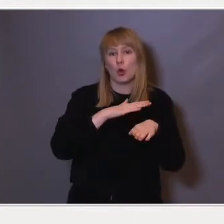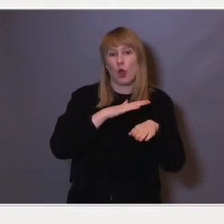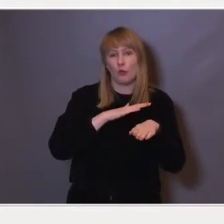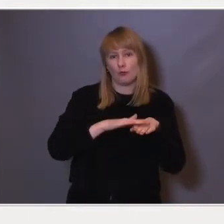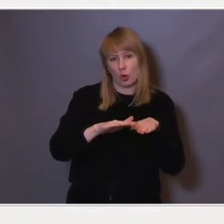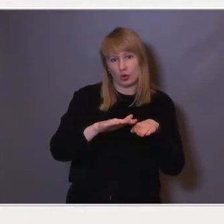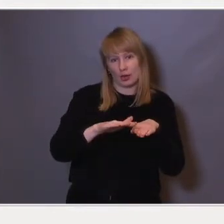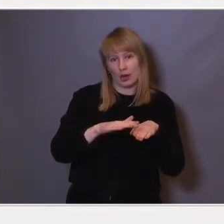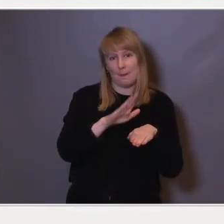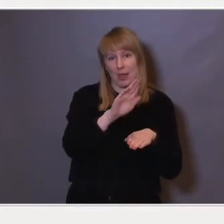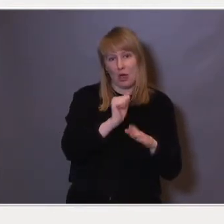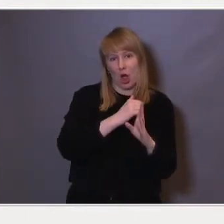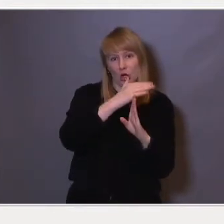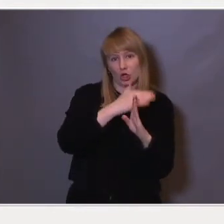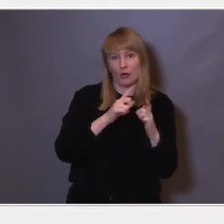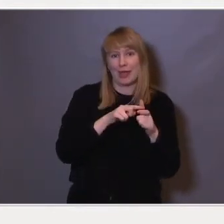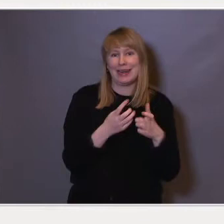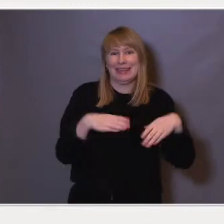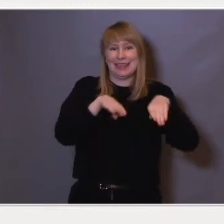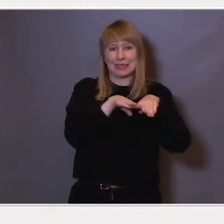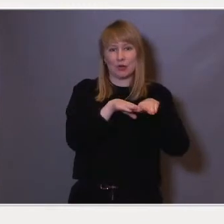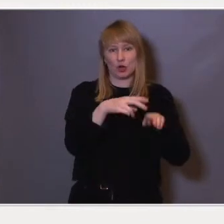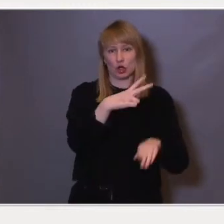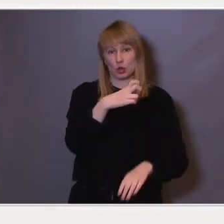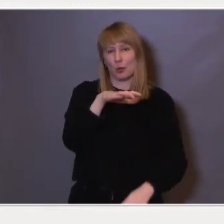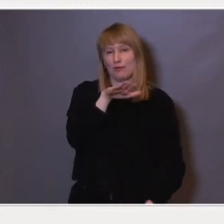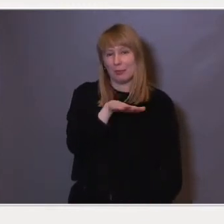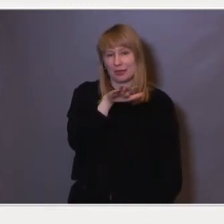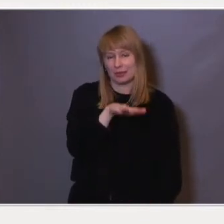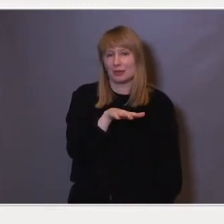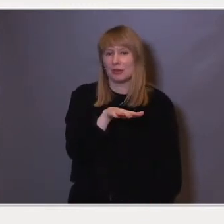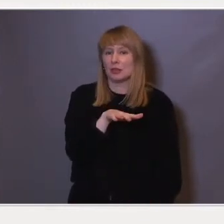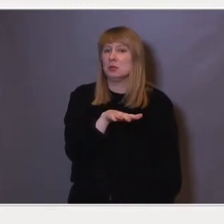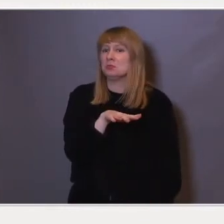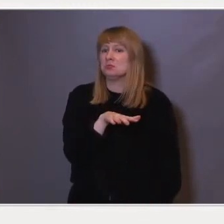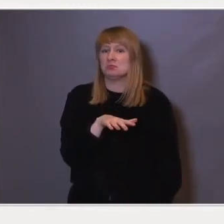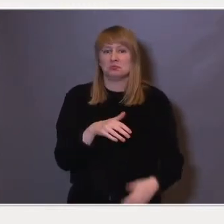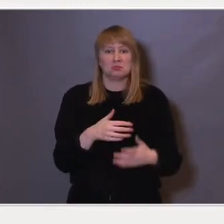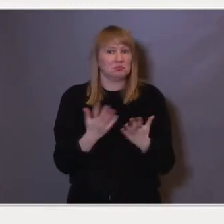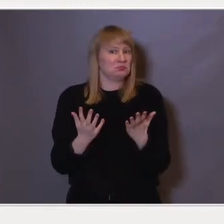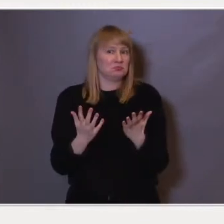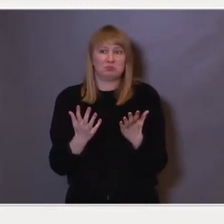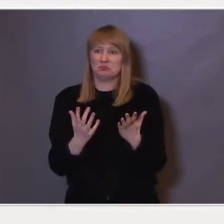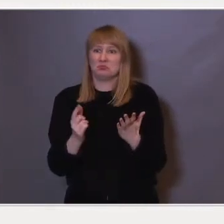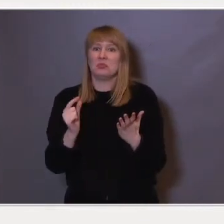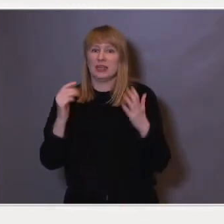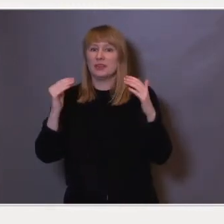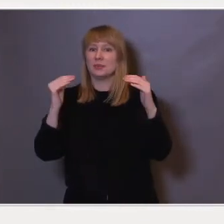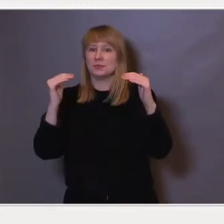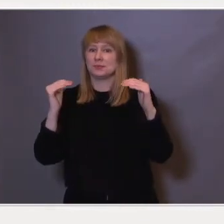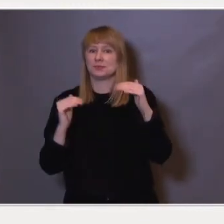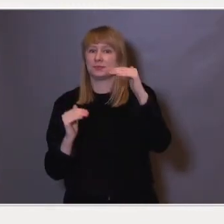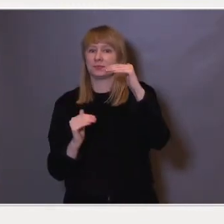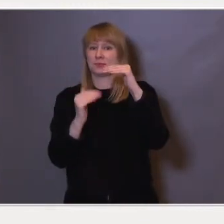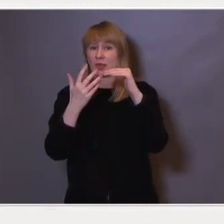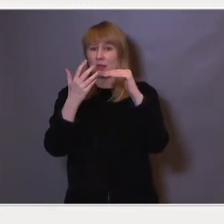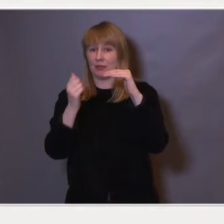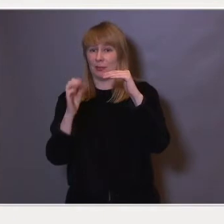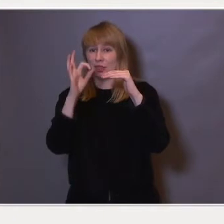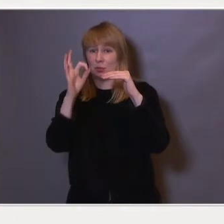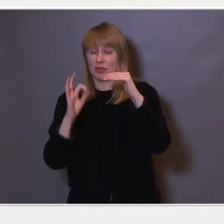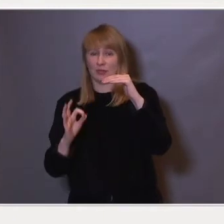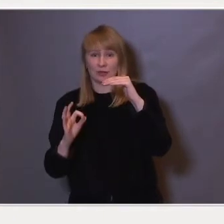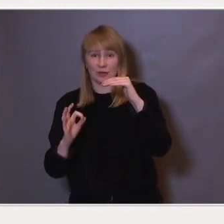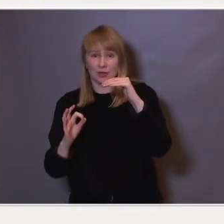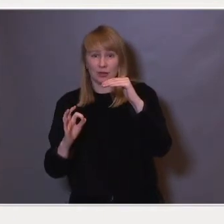bachelorgrad eller tilsvarende i 2015. Det er altså ikke særlig mye under 50 prosent, i hvert fall ikke sammenlignet